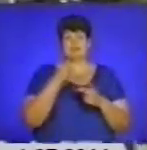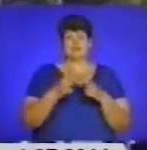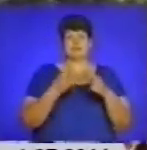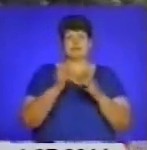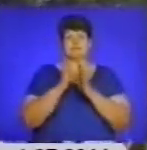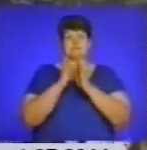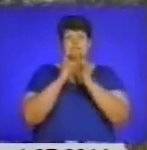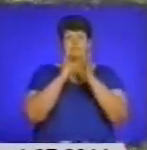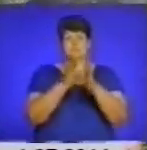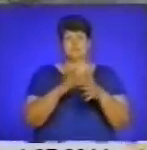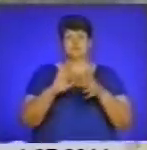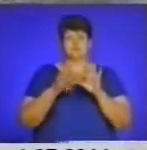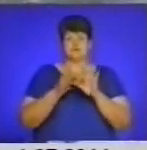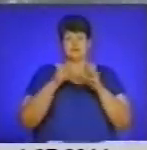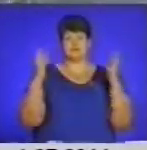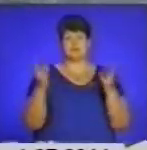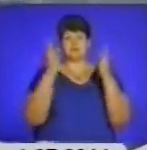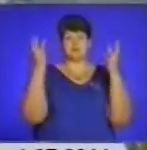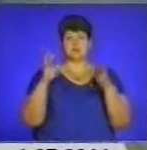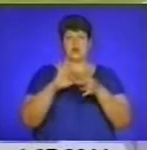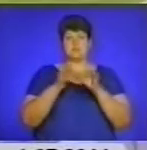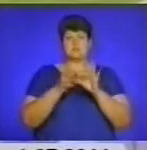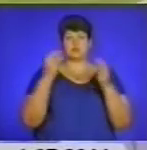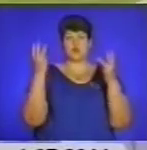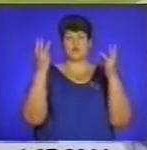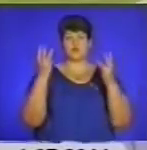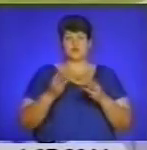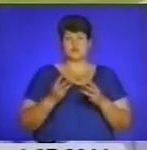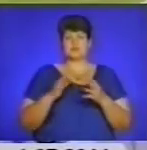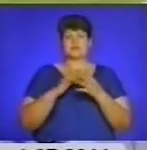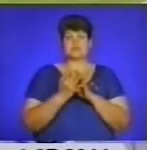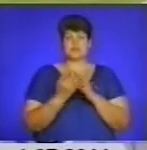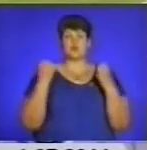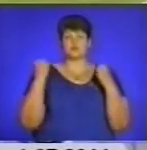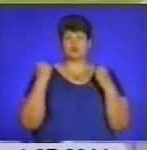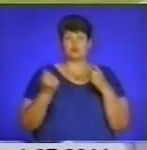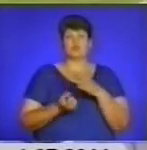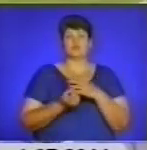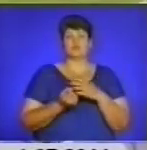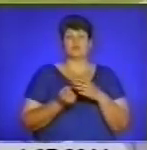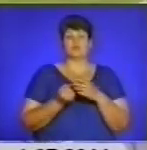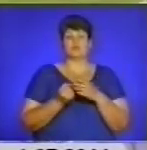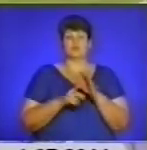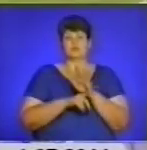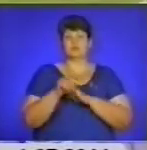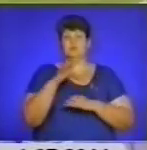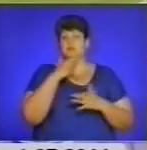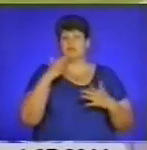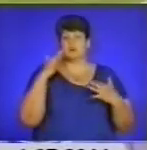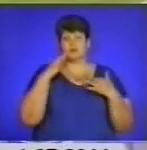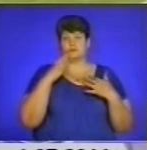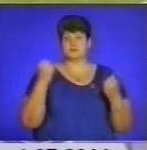та символічного запалення олімпійського вогню. З сільського спорту, власне, вийшло дуже багато відомих спортсменів нашого краю, тому що